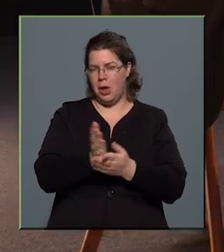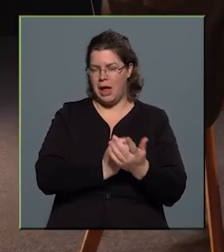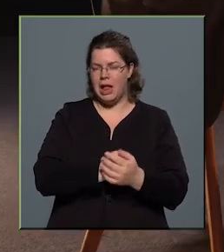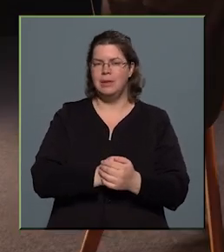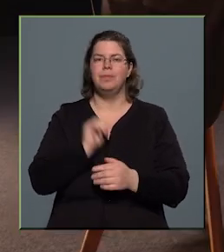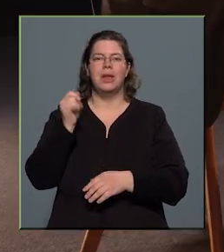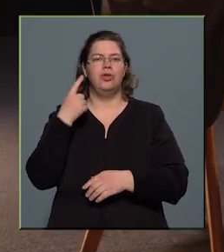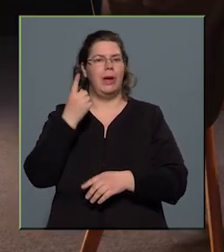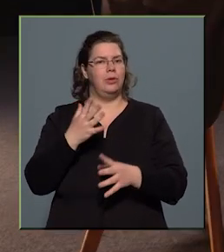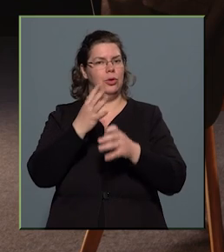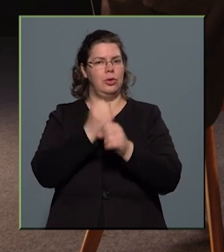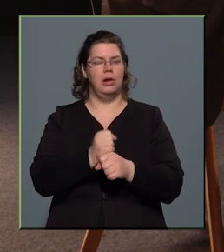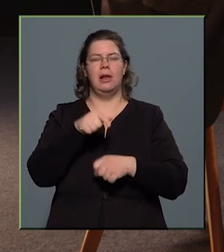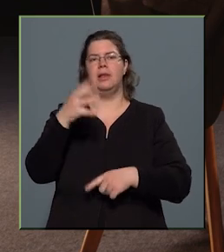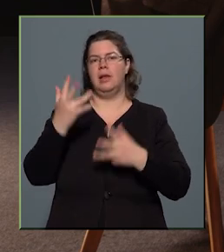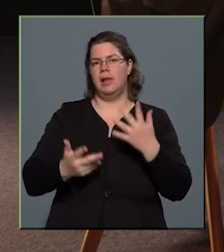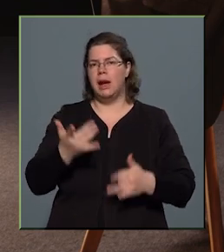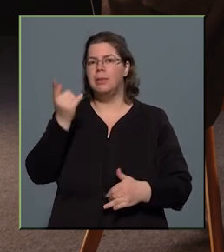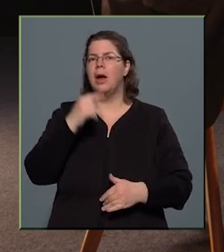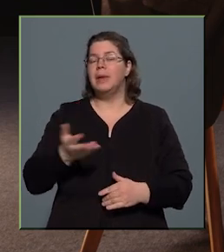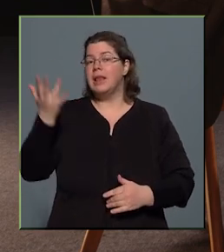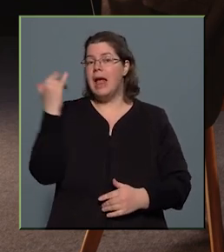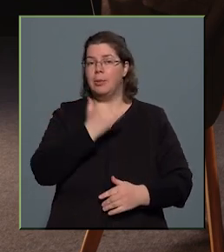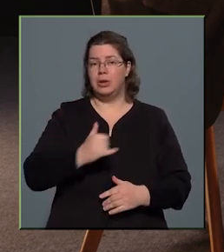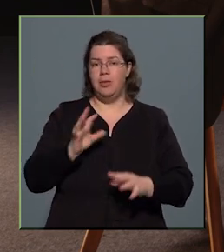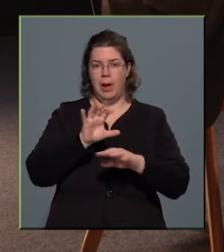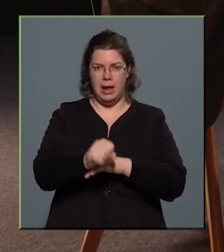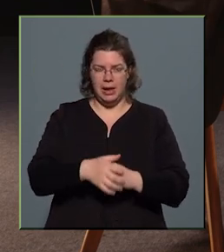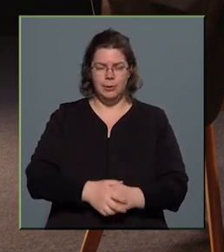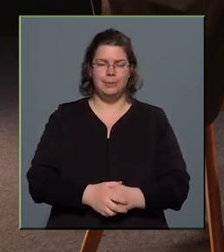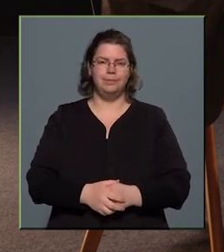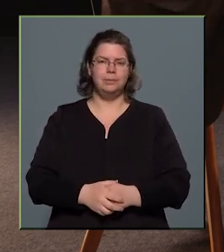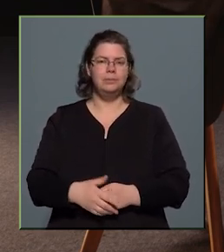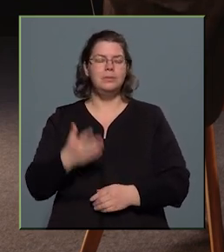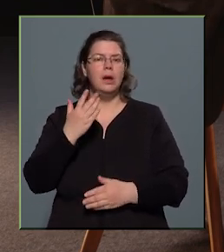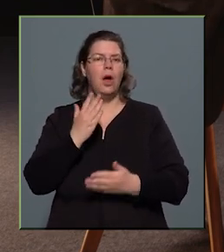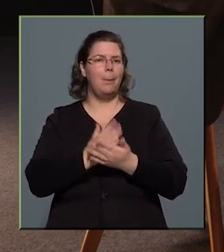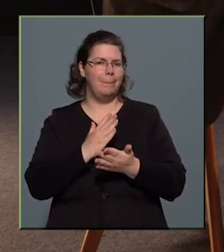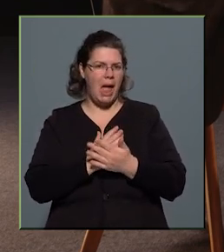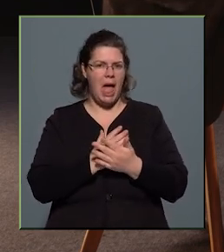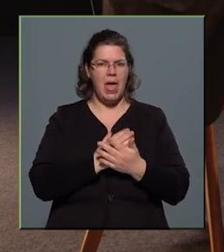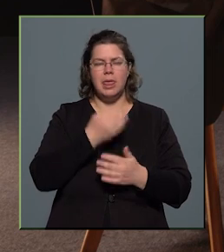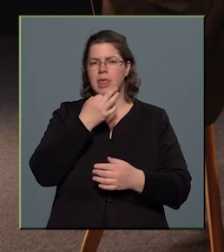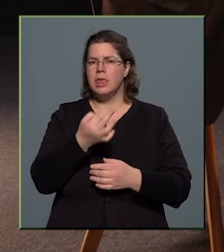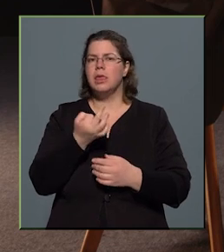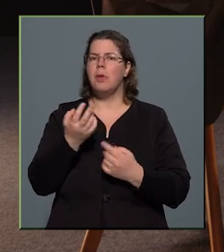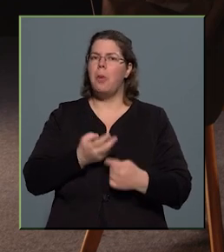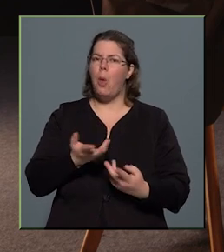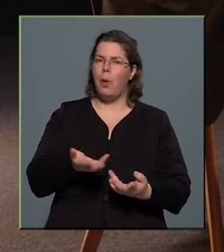és meg tudjuk tartani azokat az eredményeket, amelyeket az elmúlt évben elértünk. Ha már szobahoztad